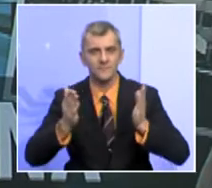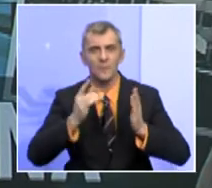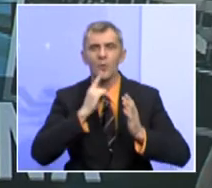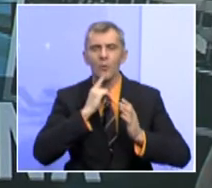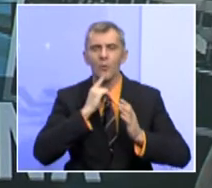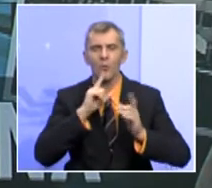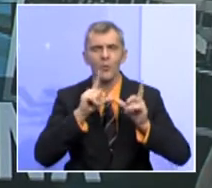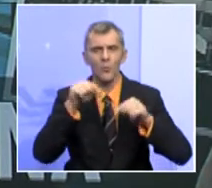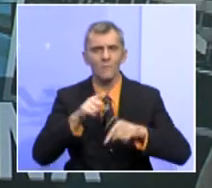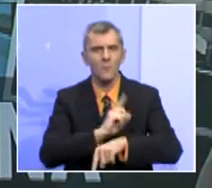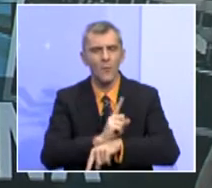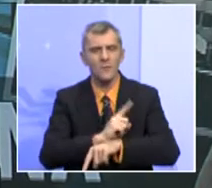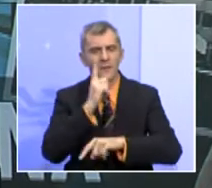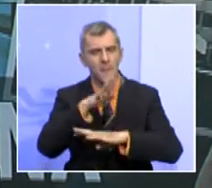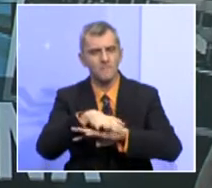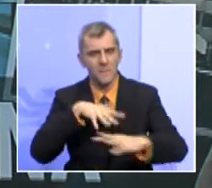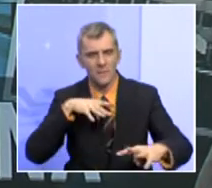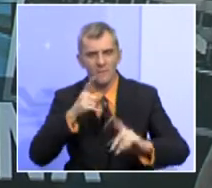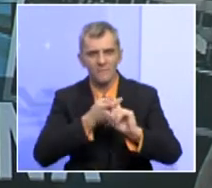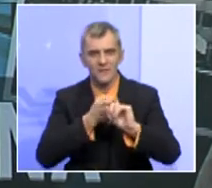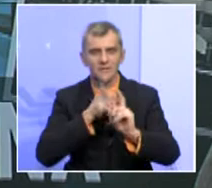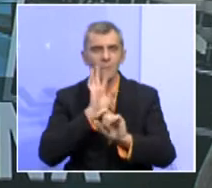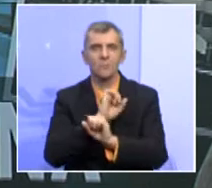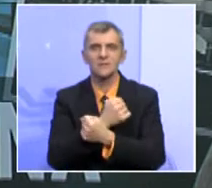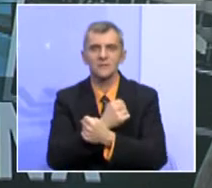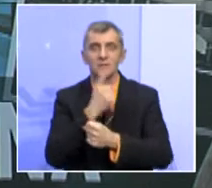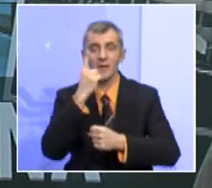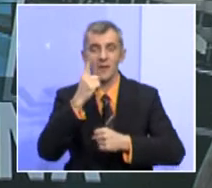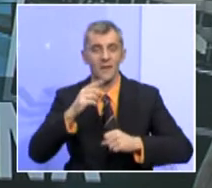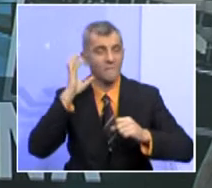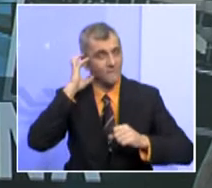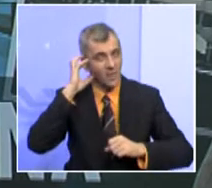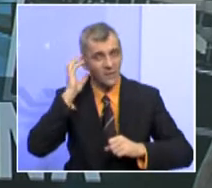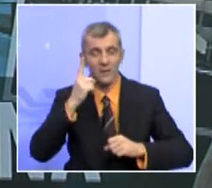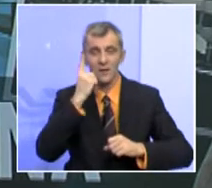koji su u ovom trenutku i u parlamentu Federacije BiH i u vladi.